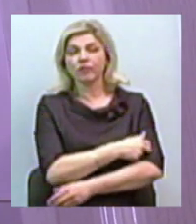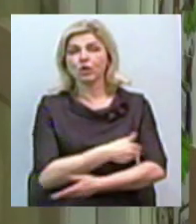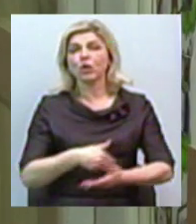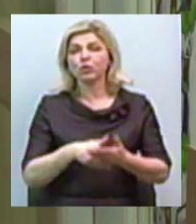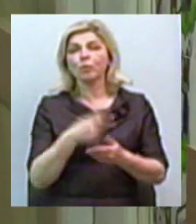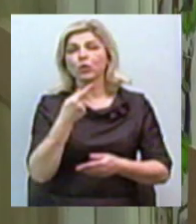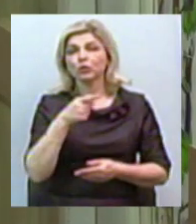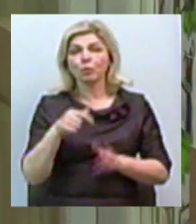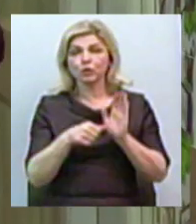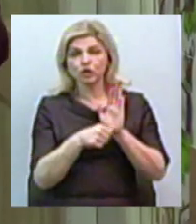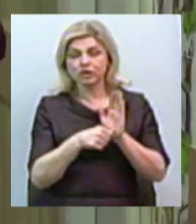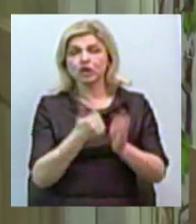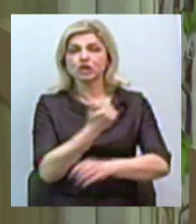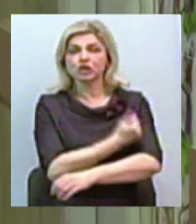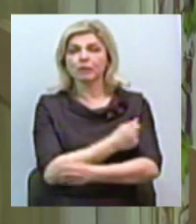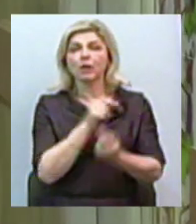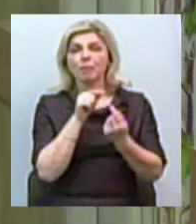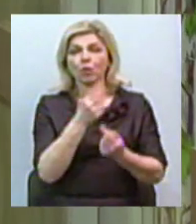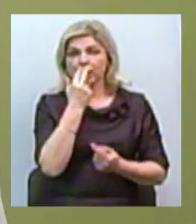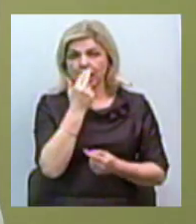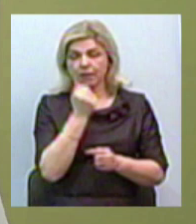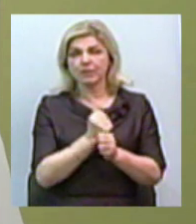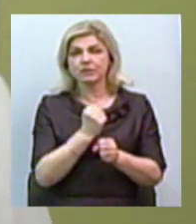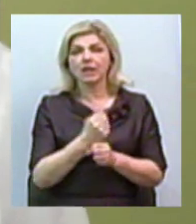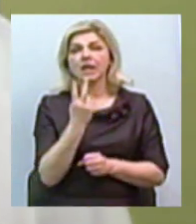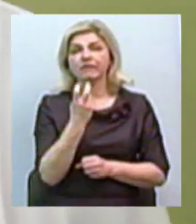номер 6 щеплення проти грипу зробили дві сотні пацієнтів.